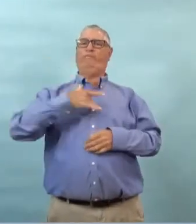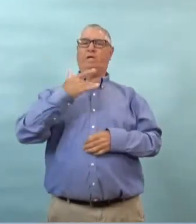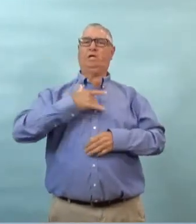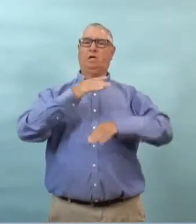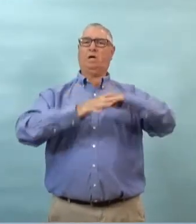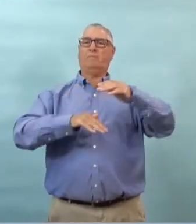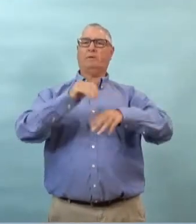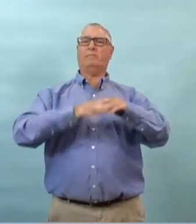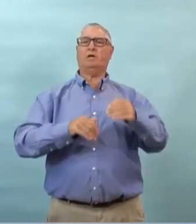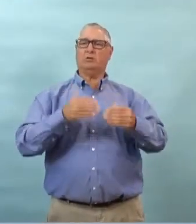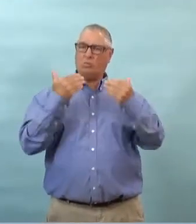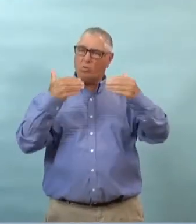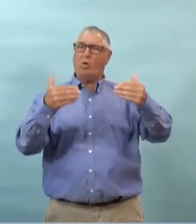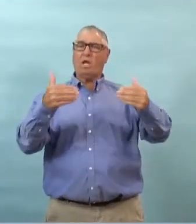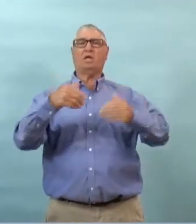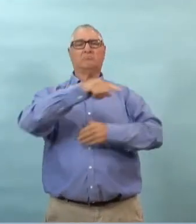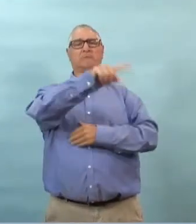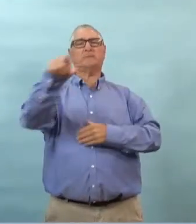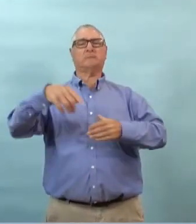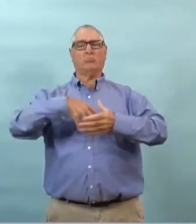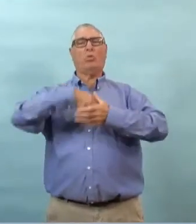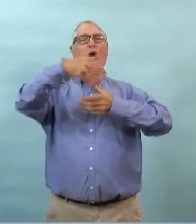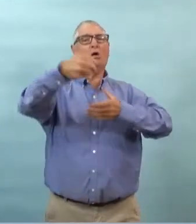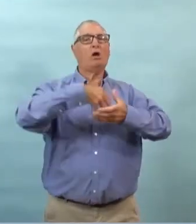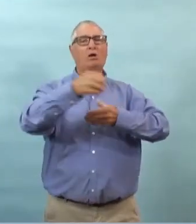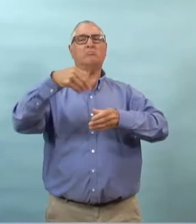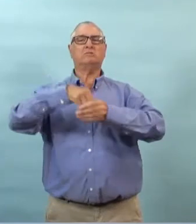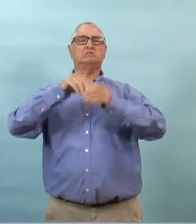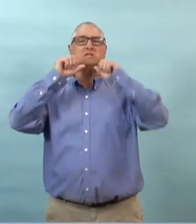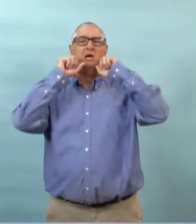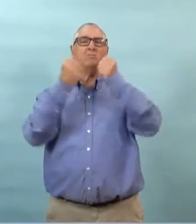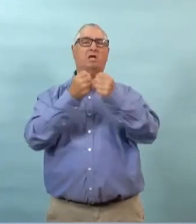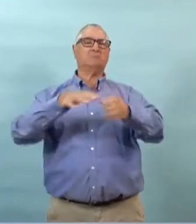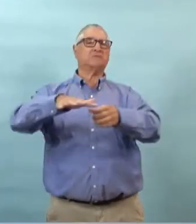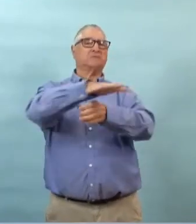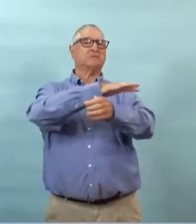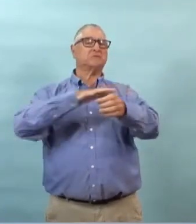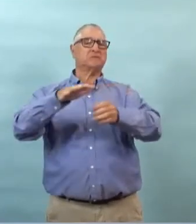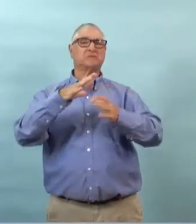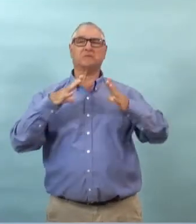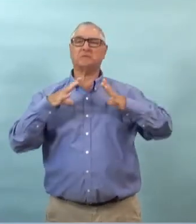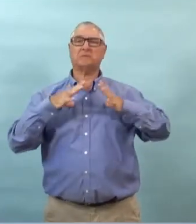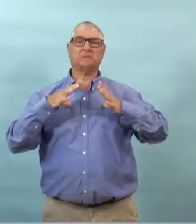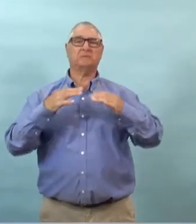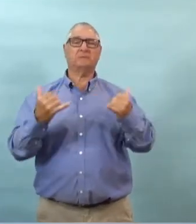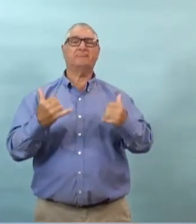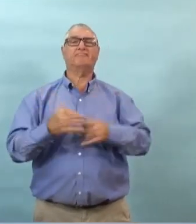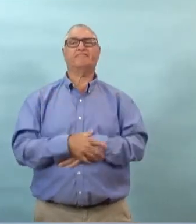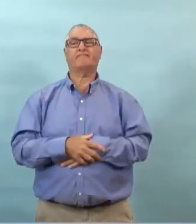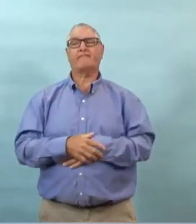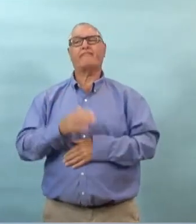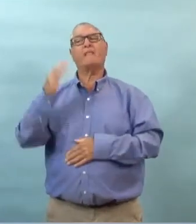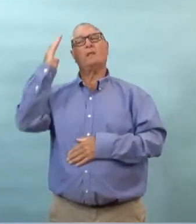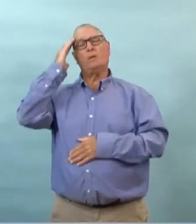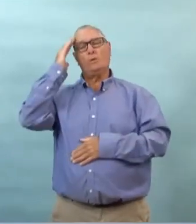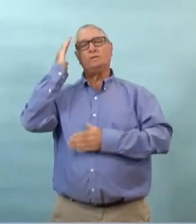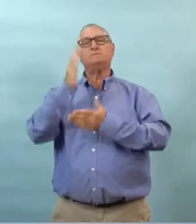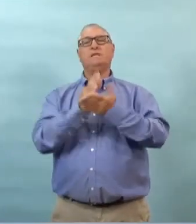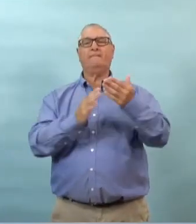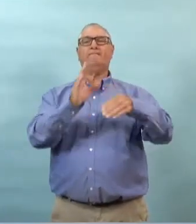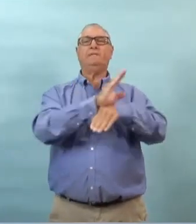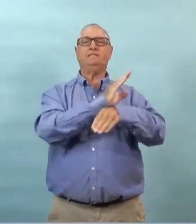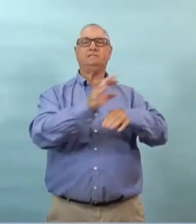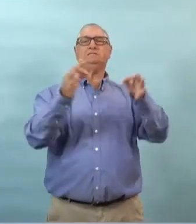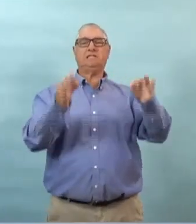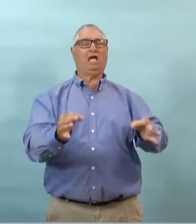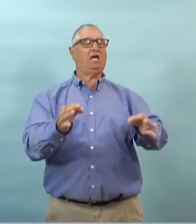et c'est de trouver les aider à décider s'ils veulent se déplacer dans la communauté oui ou non aujourd'hui on a entendu que